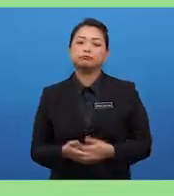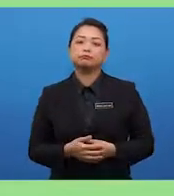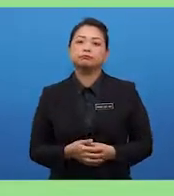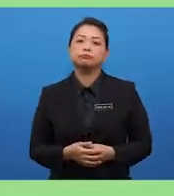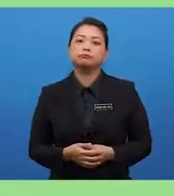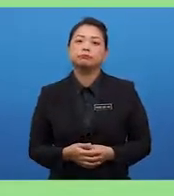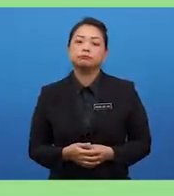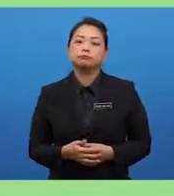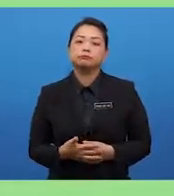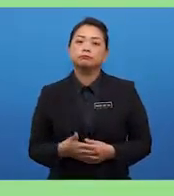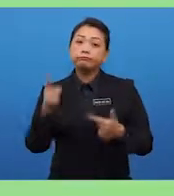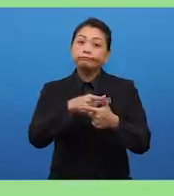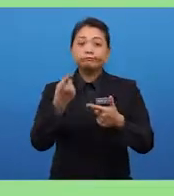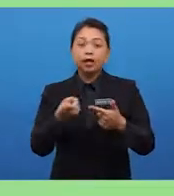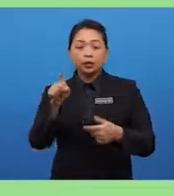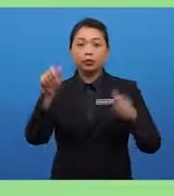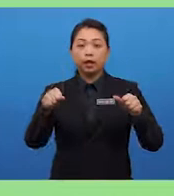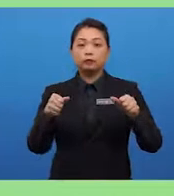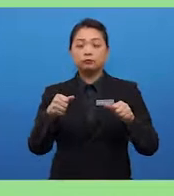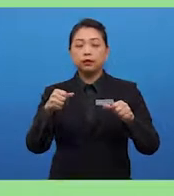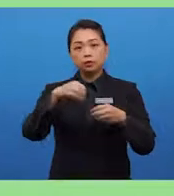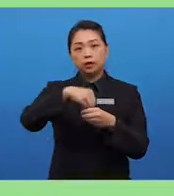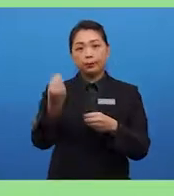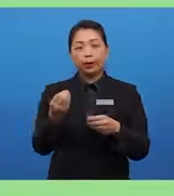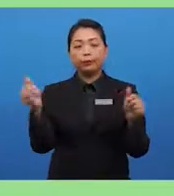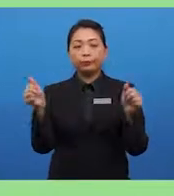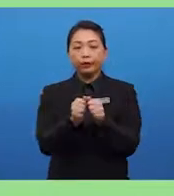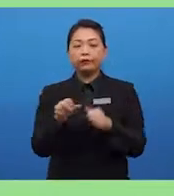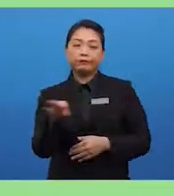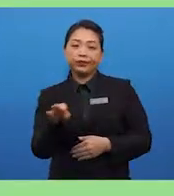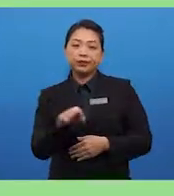you can come up with factors like